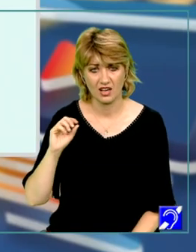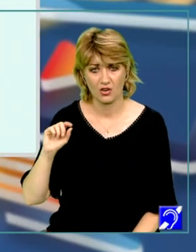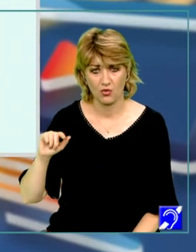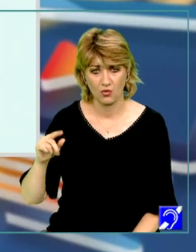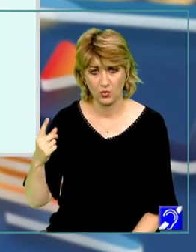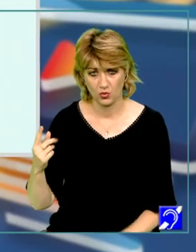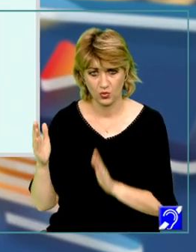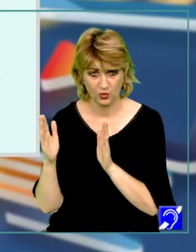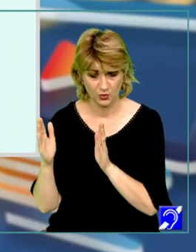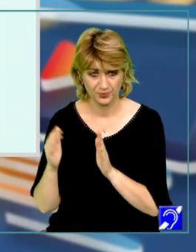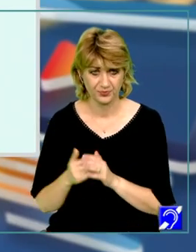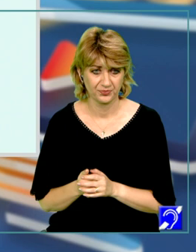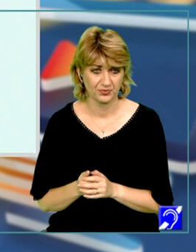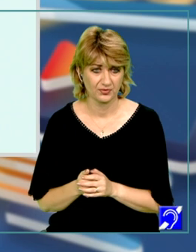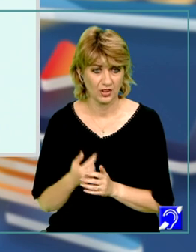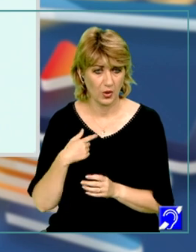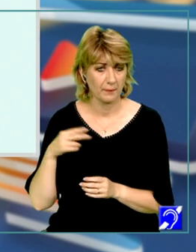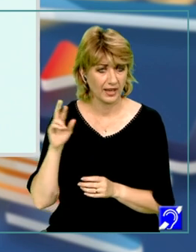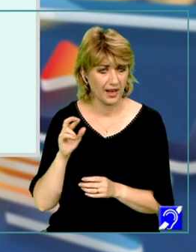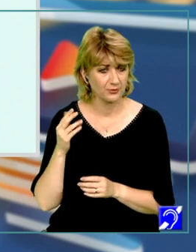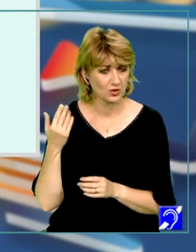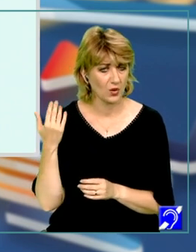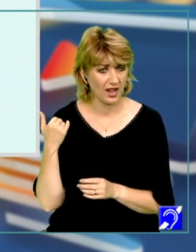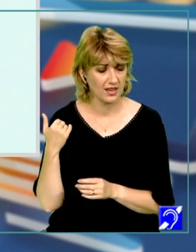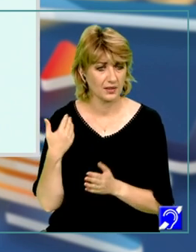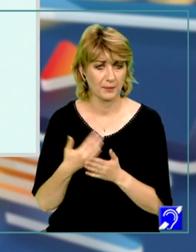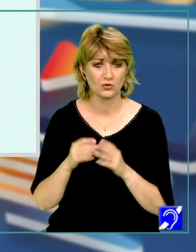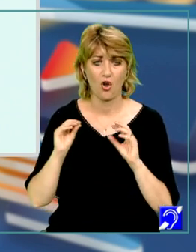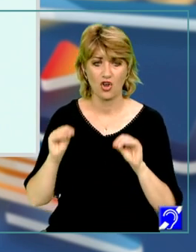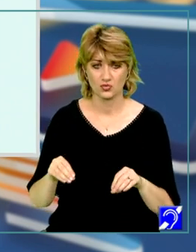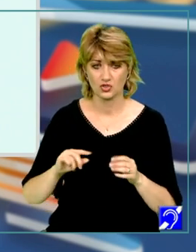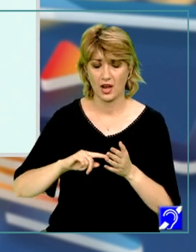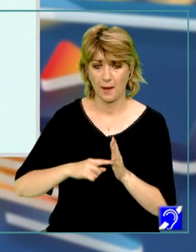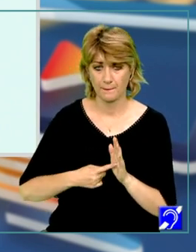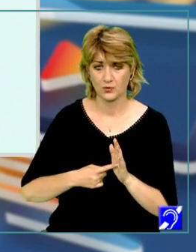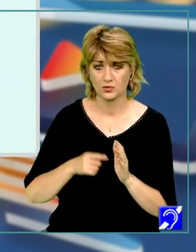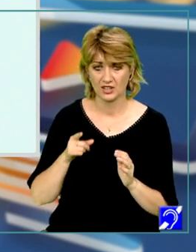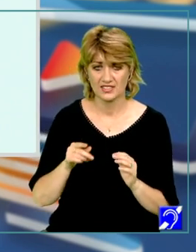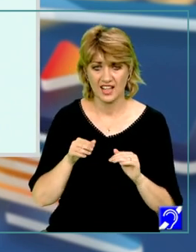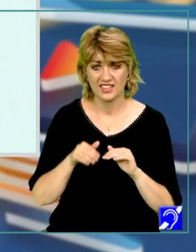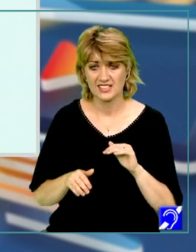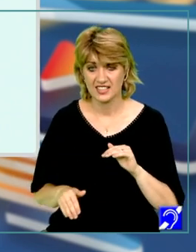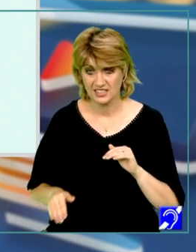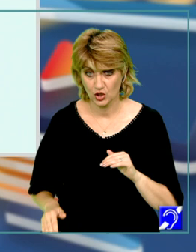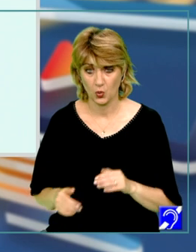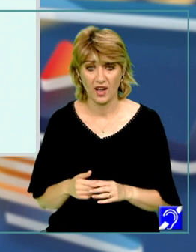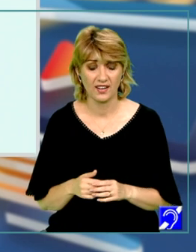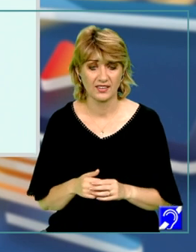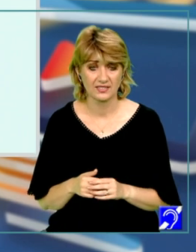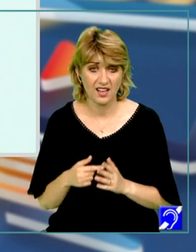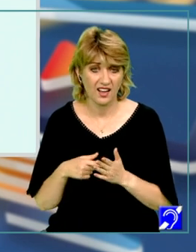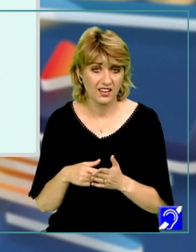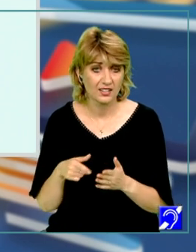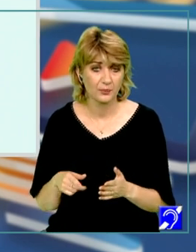Ținând cont de teoria pe care am recapitulat-o, pentru a ajunge la concluzia descrescătoare, ar trebui să putem să